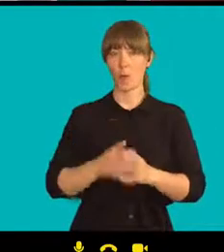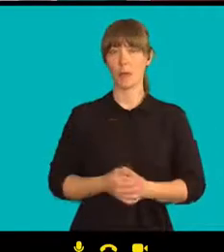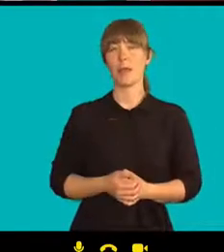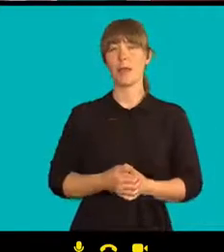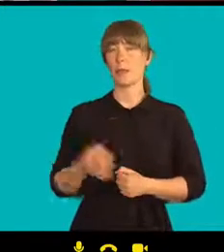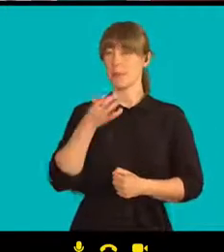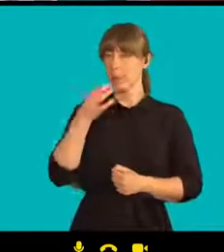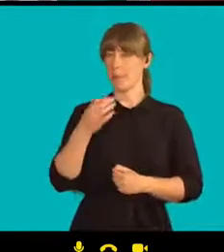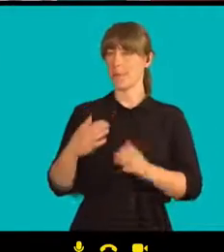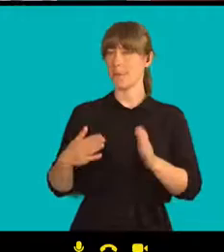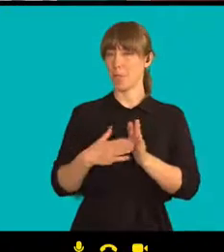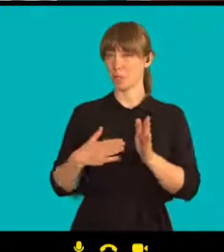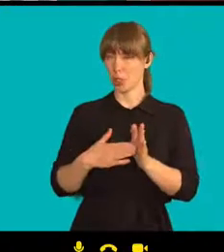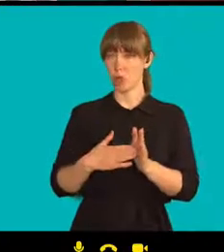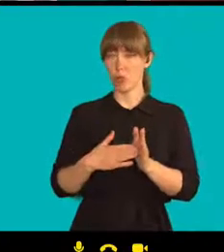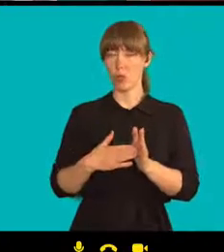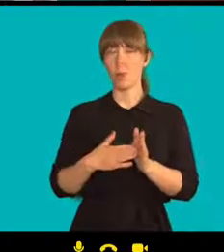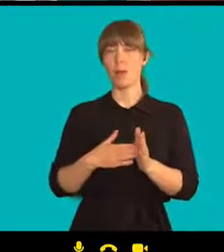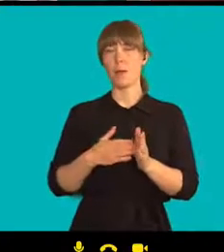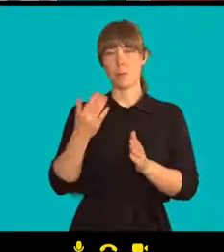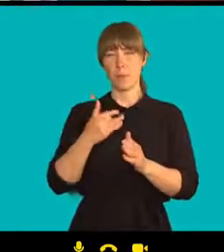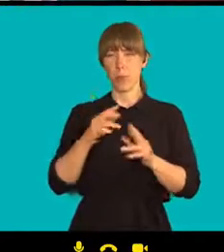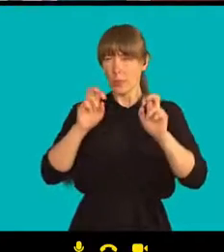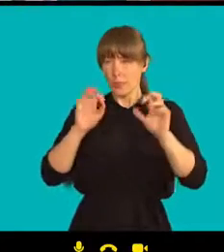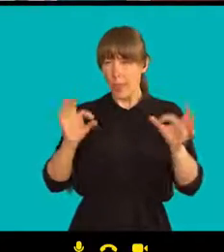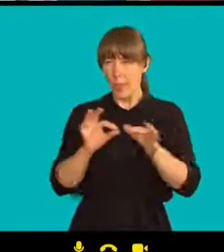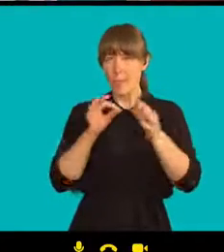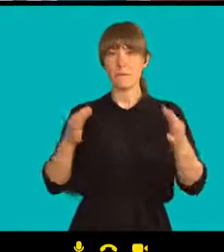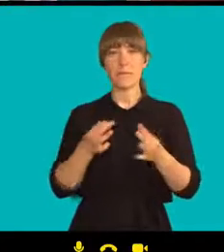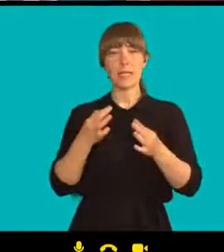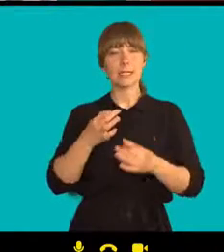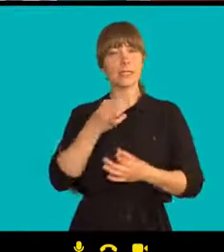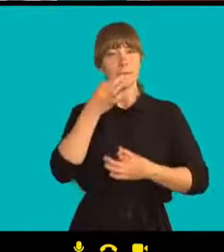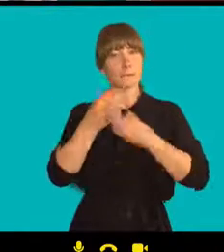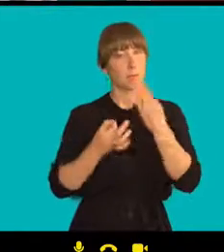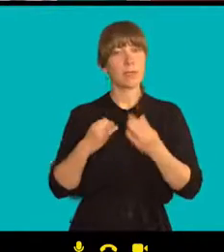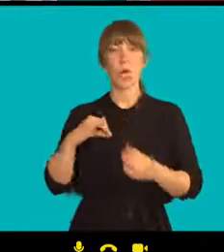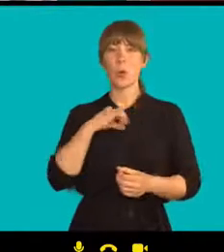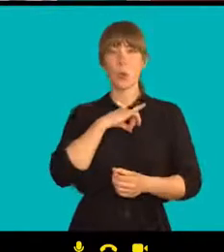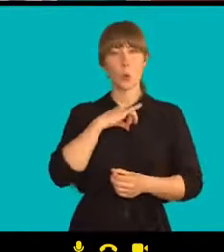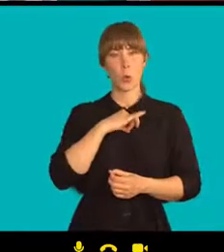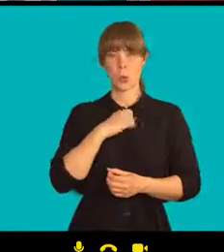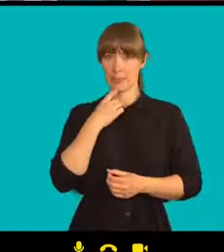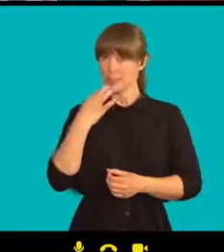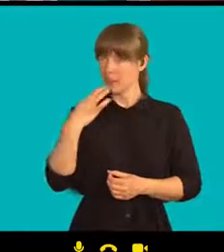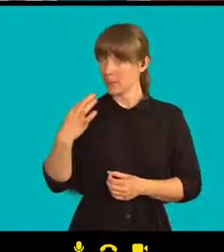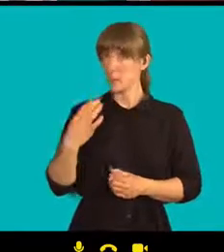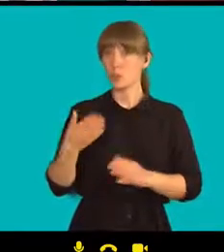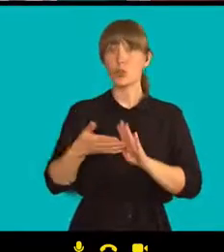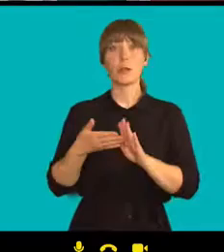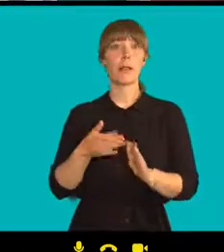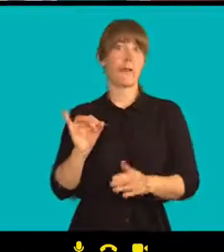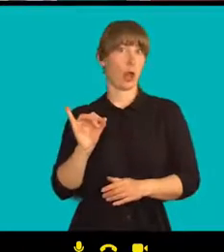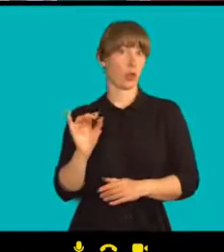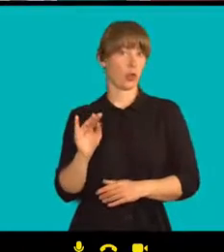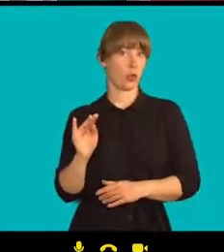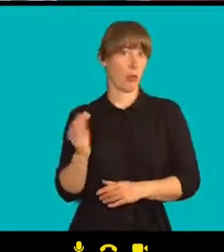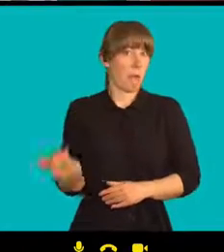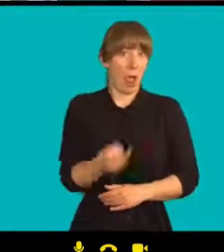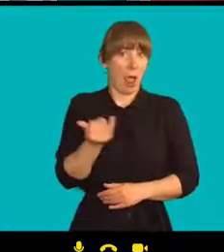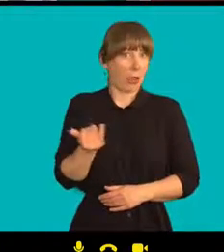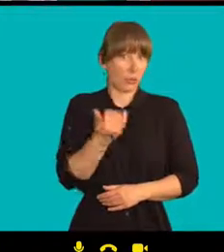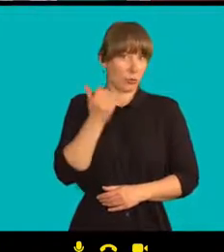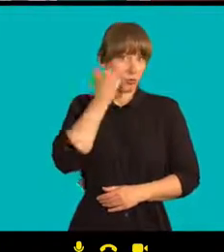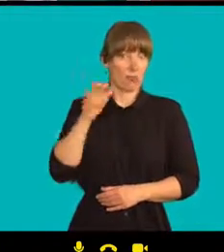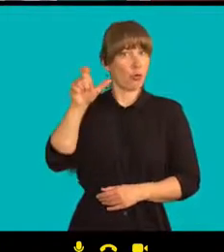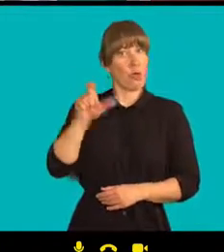dotkl se váš kolega informací. Zajímá mě, jak teď třeba mladý Bělorus, jaký má přístup zkrátka k